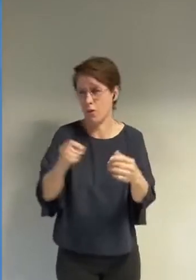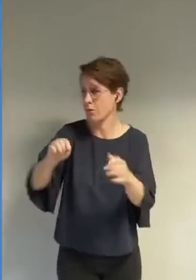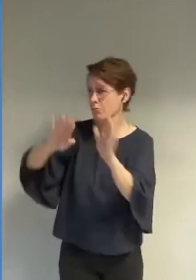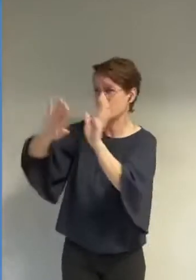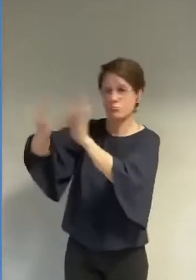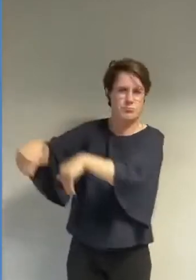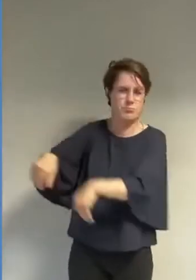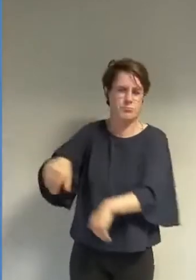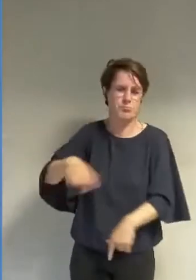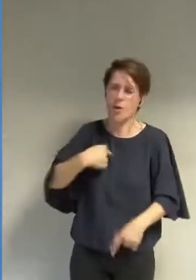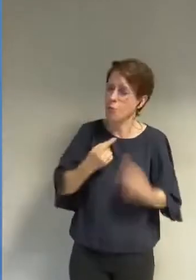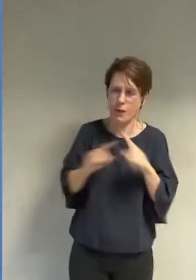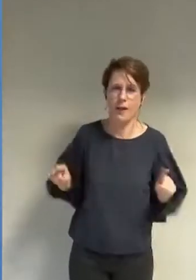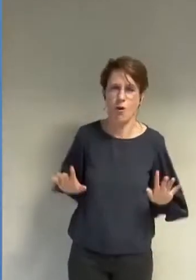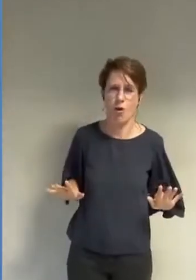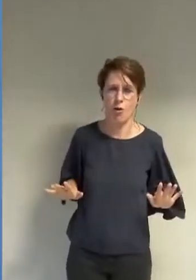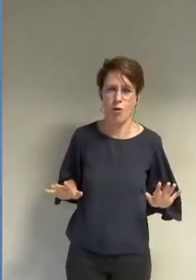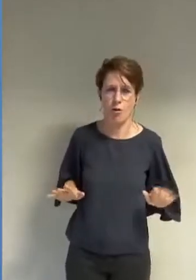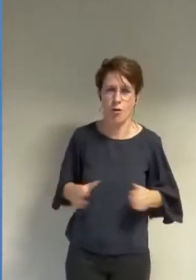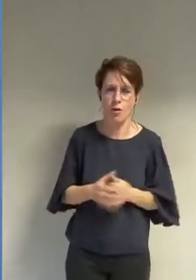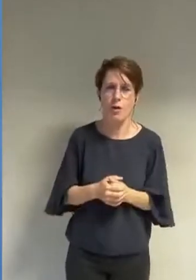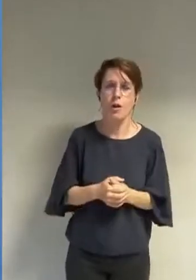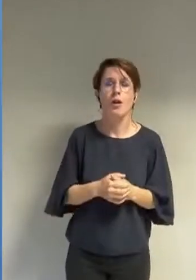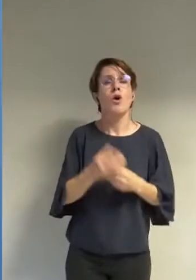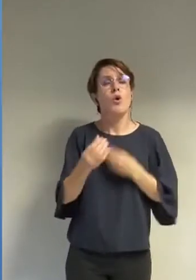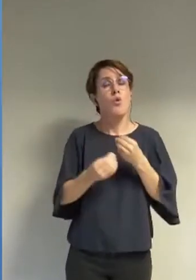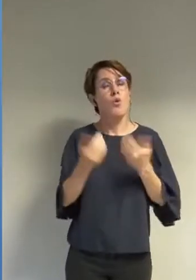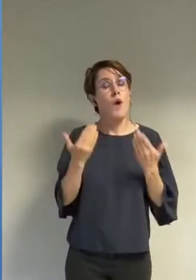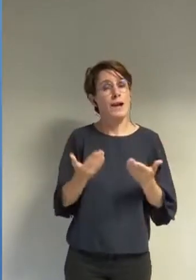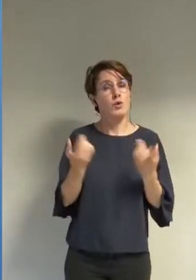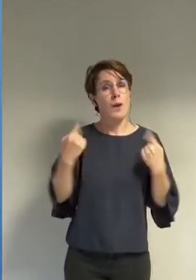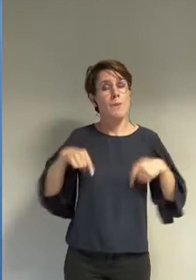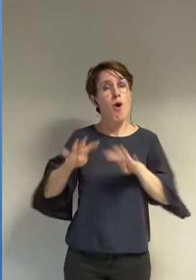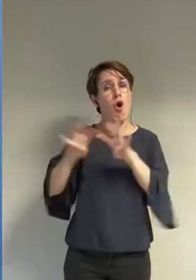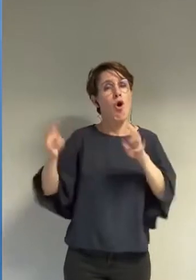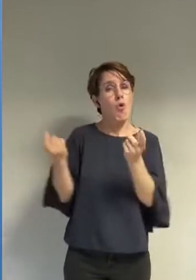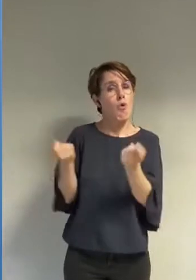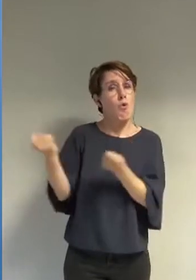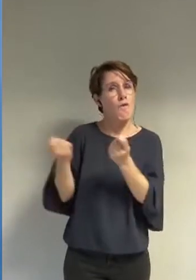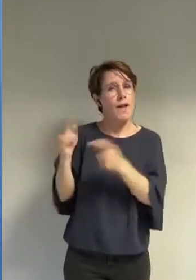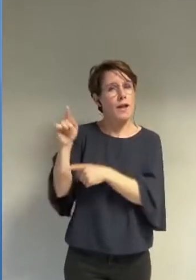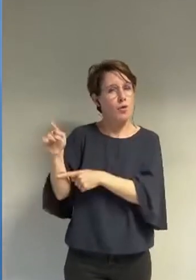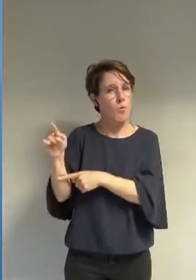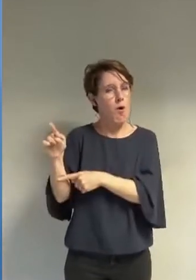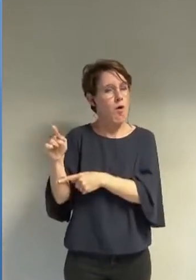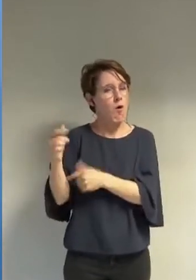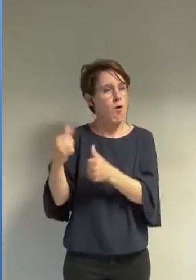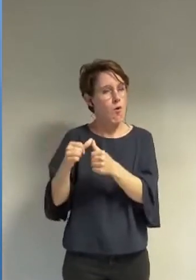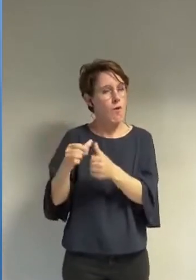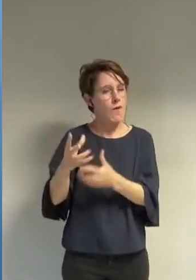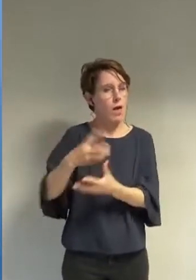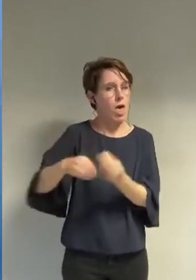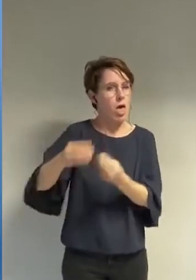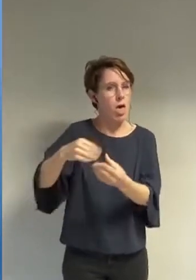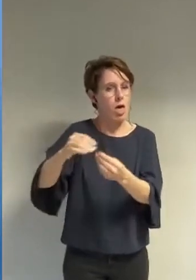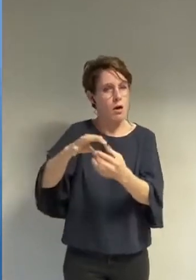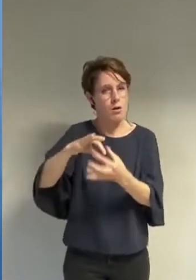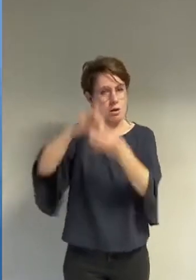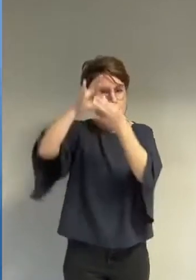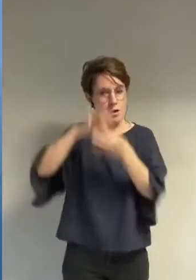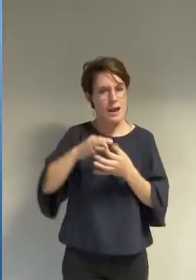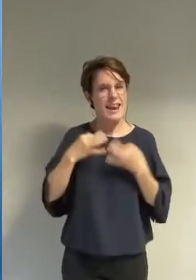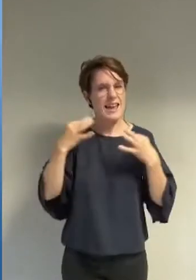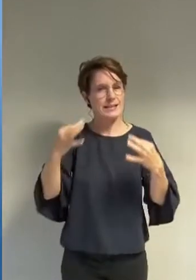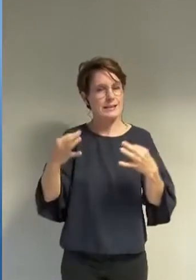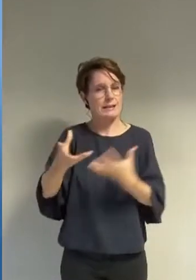dérives des tueries préféraires du gouvernement actuel qui détourne le concept de laïcité et sa définition